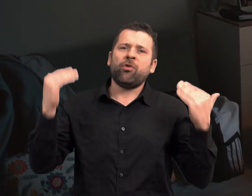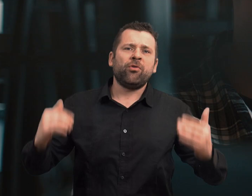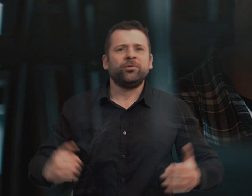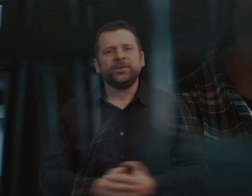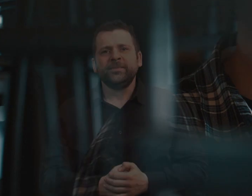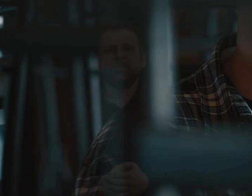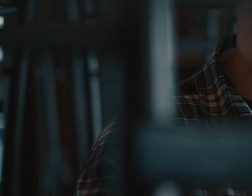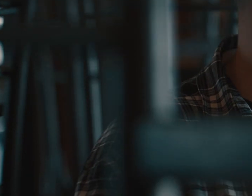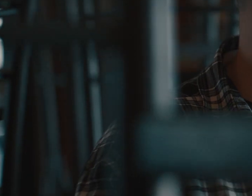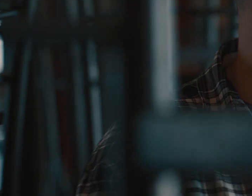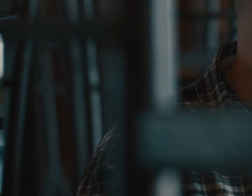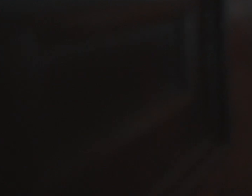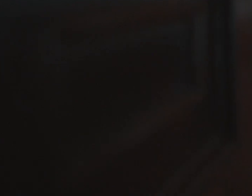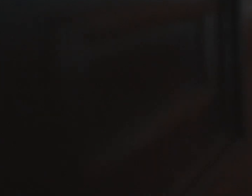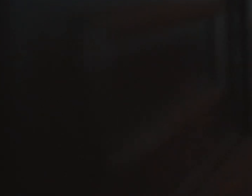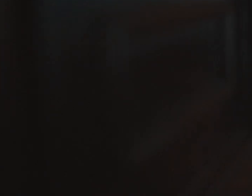bylo dost.